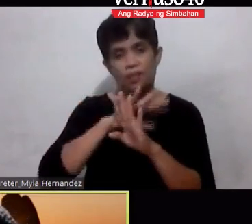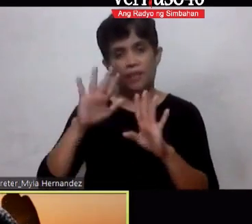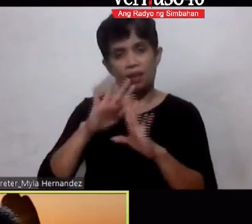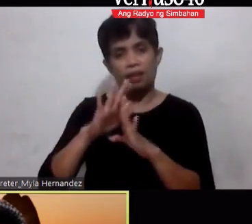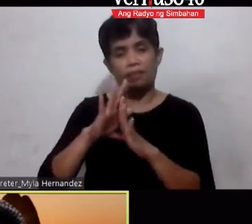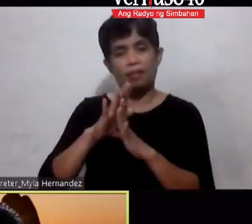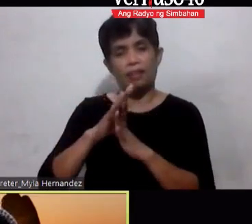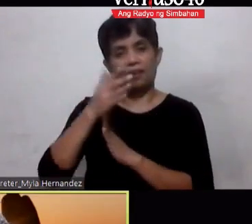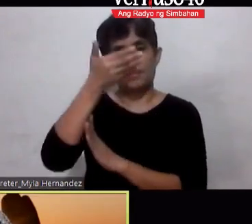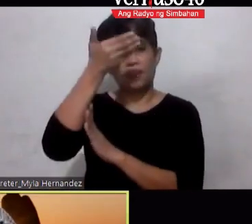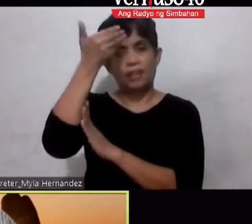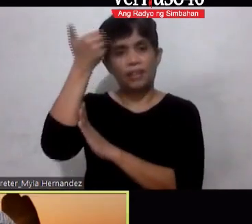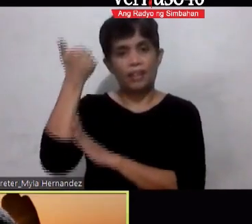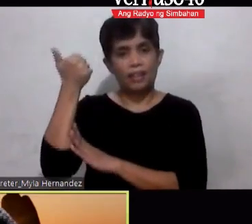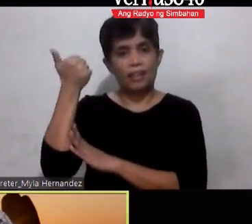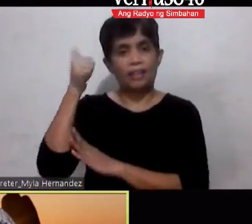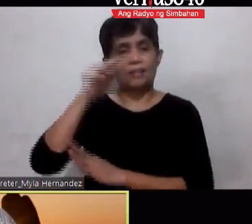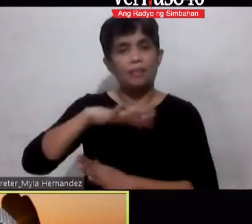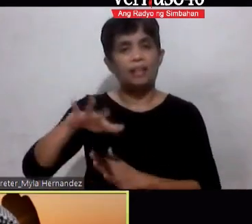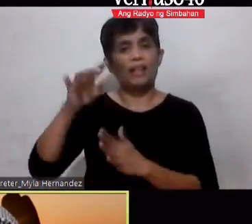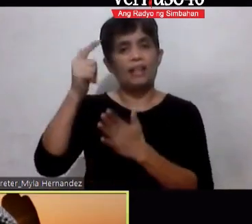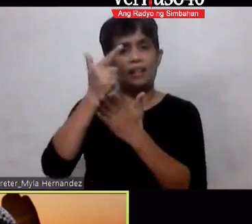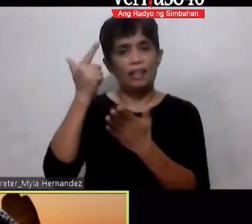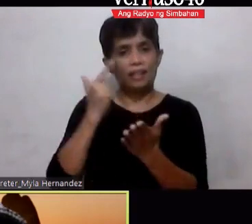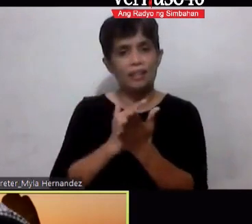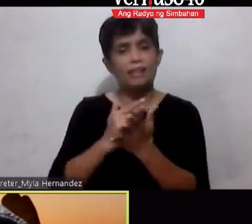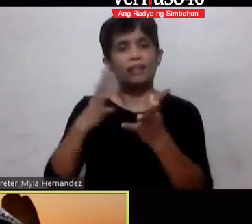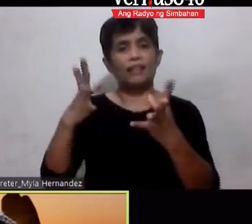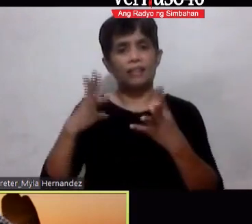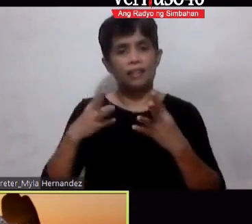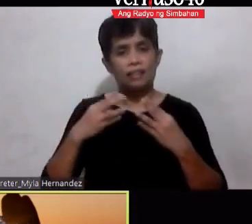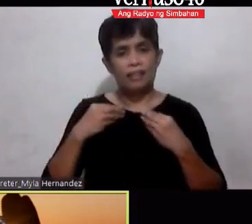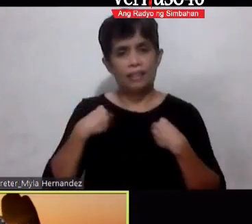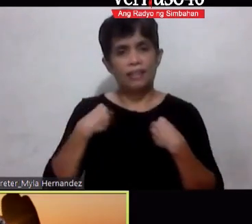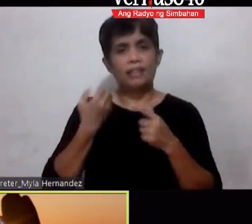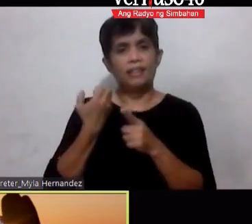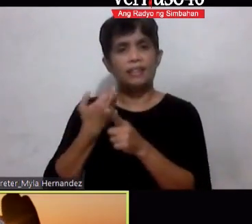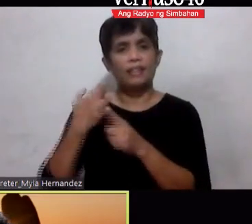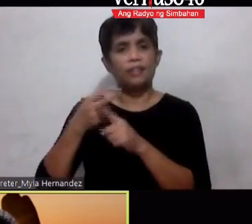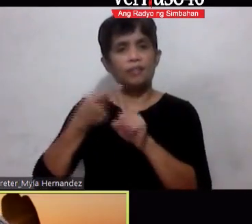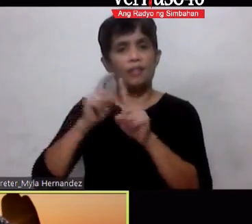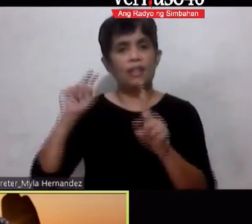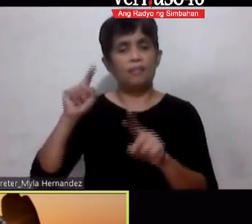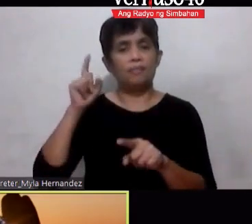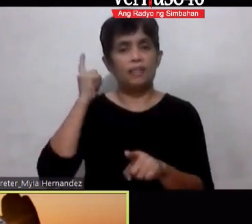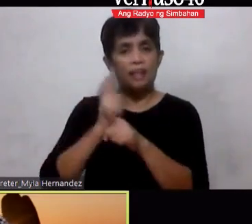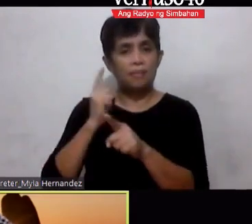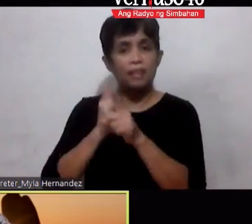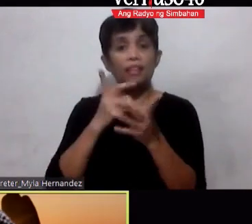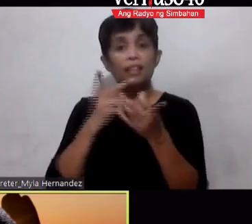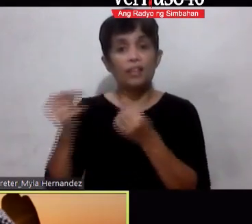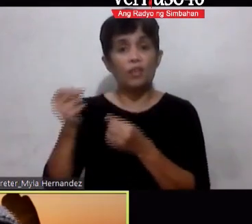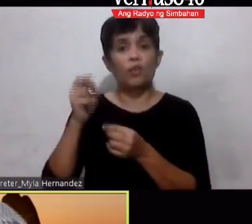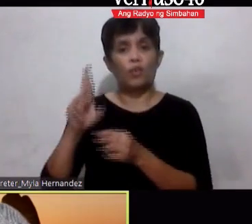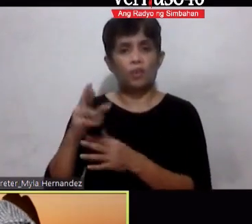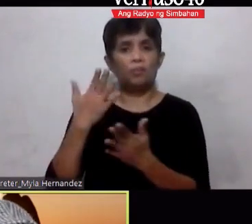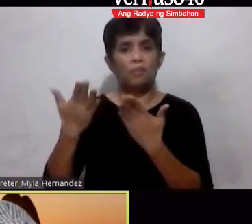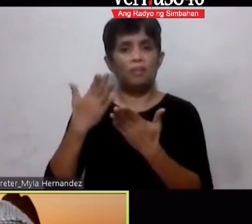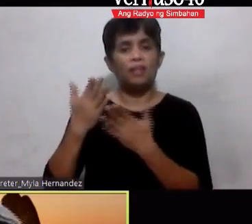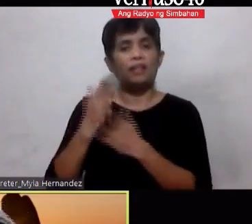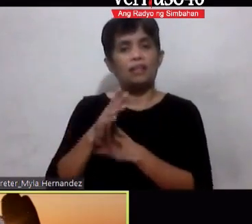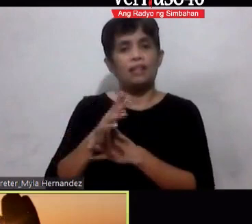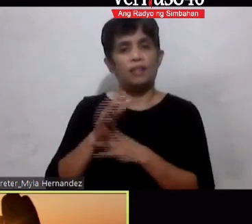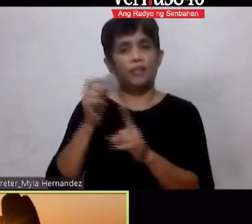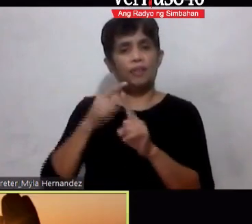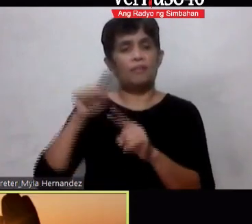mga kakalimutan ito pong mga aral na tinatanggap natin whether galing po yan sa mga tamang ginawa natin o maaaring galing din naman